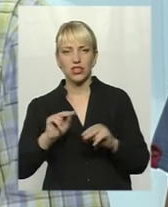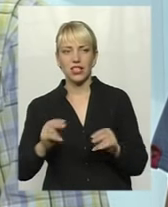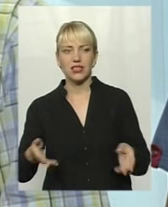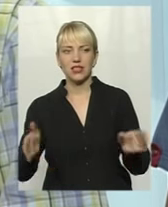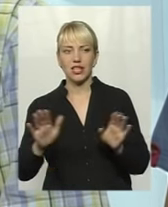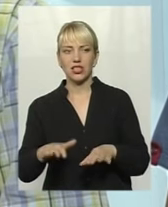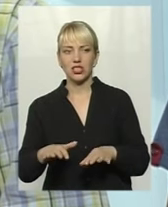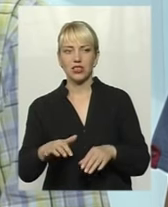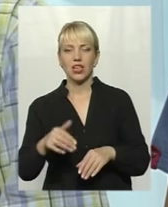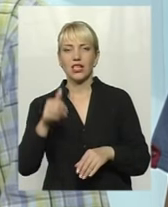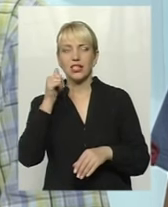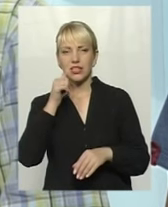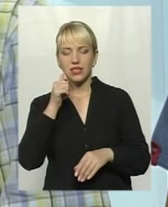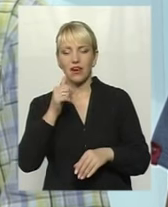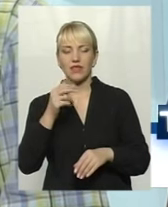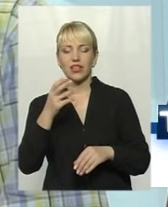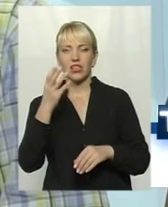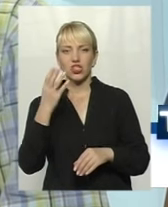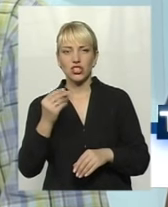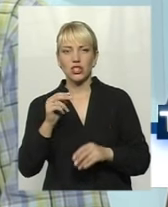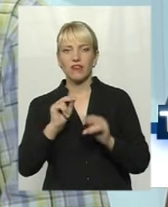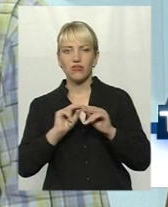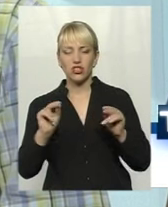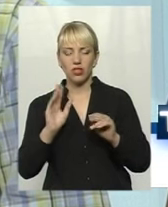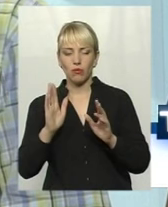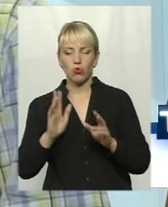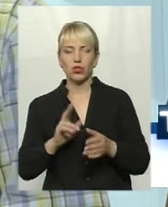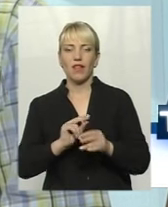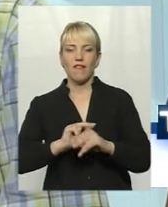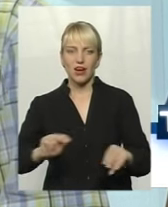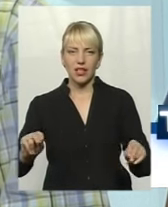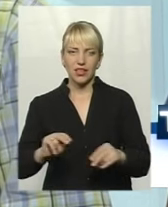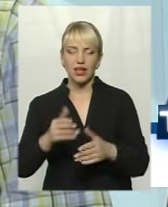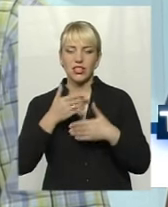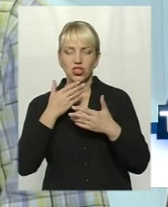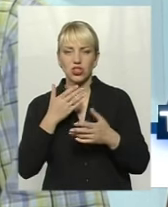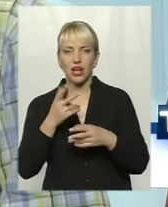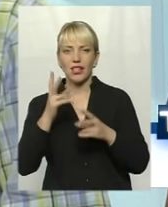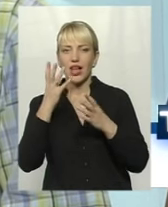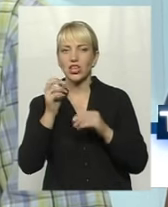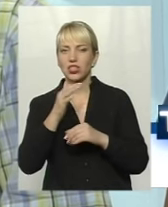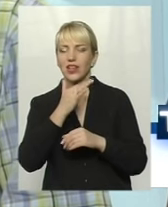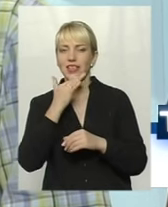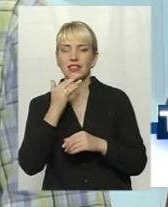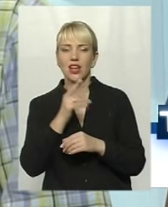викладати, читати, а вони ще не знають, хто залишається в школі, а хто не залишається. Сьогодні це